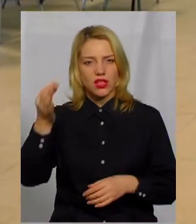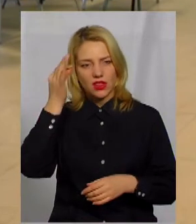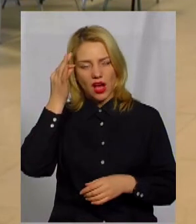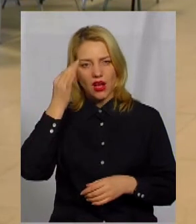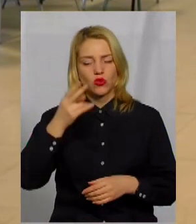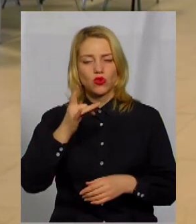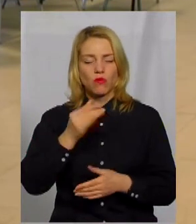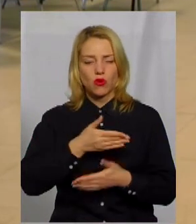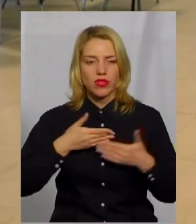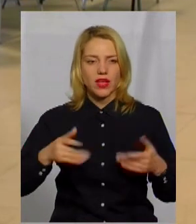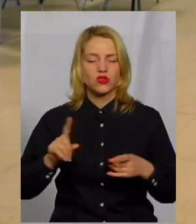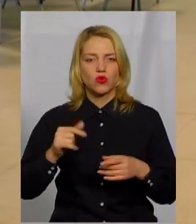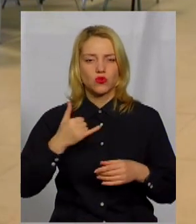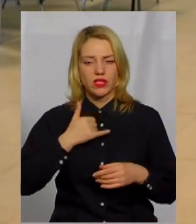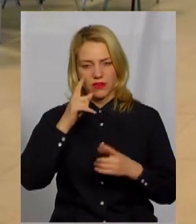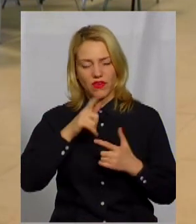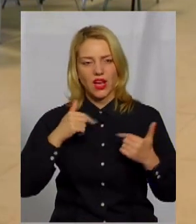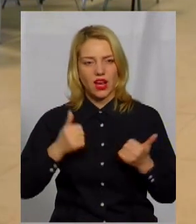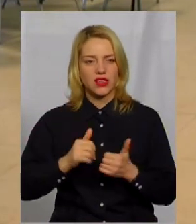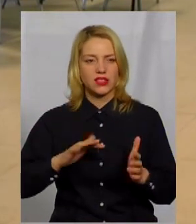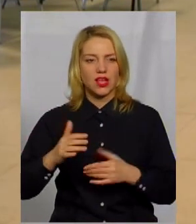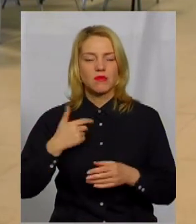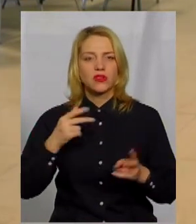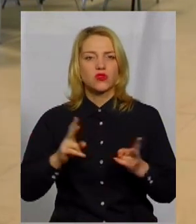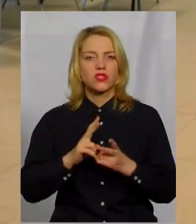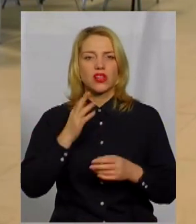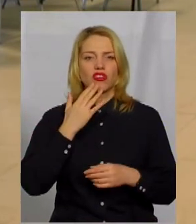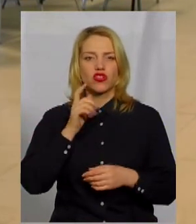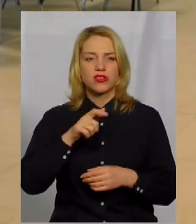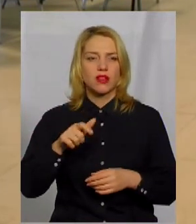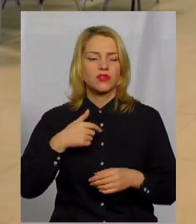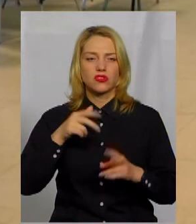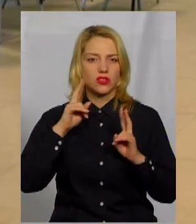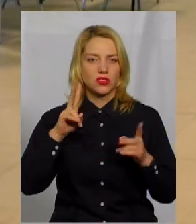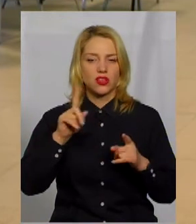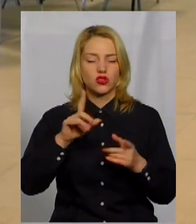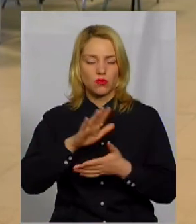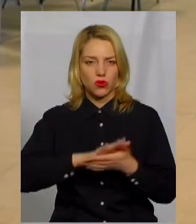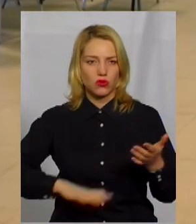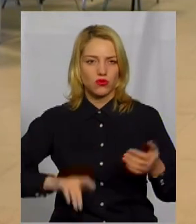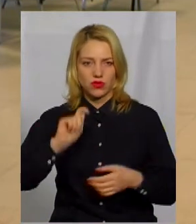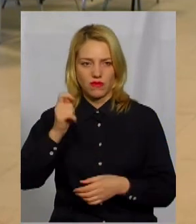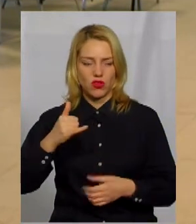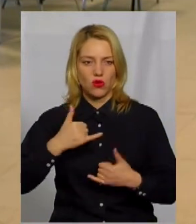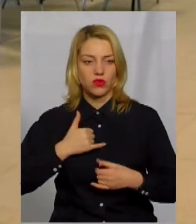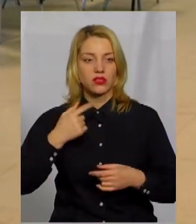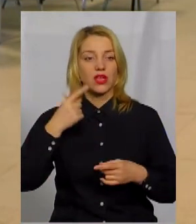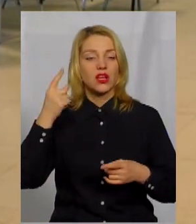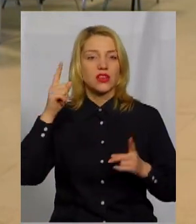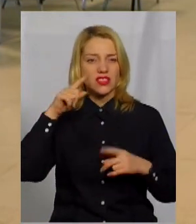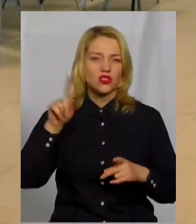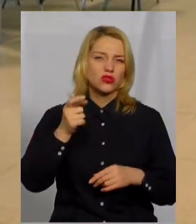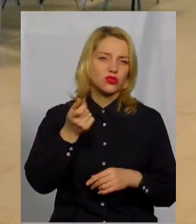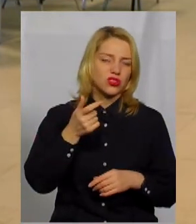нас, про те, що в в країні стається. Бо ми зустрічалися з іноземцями, які, наприклад, навіть не знали, що в нас досі триває війна. Вони знають щось про Крим,